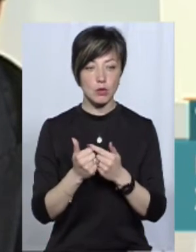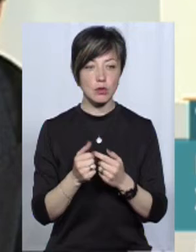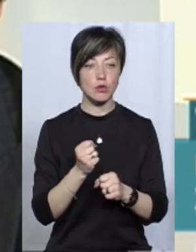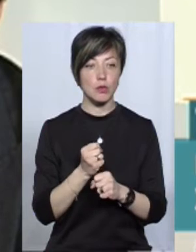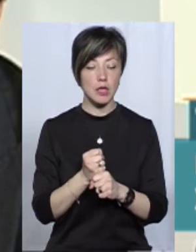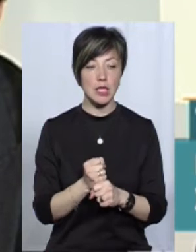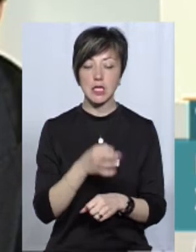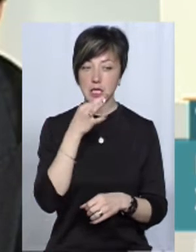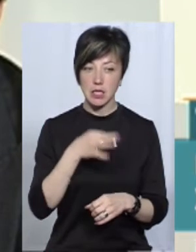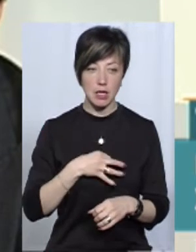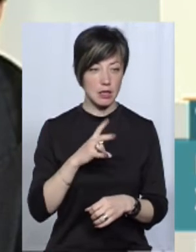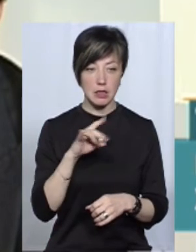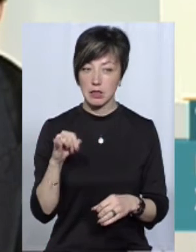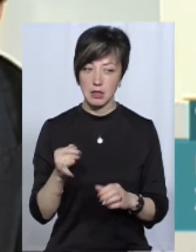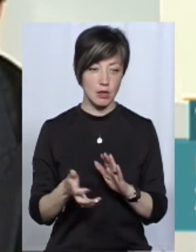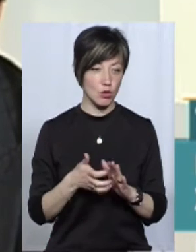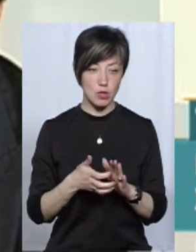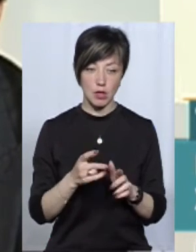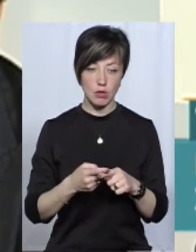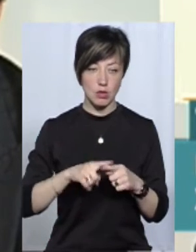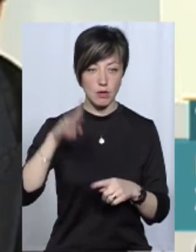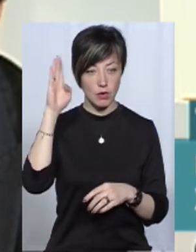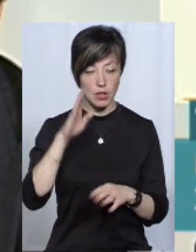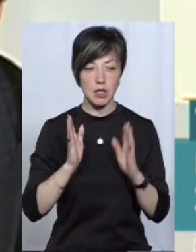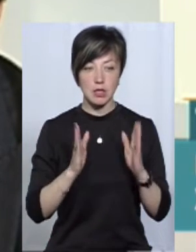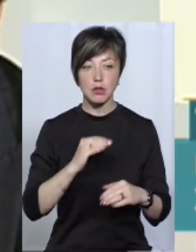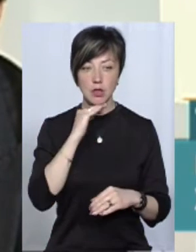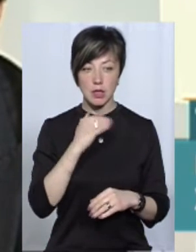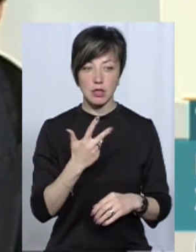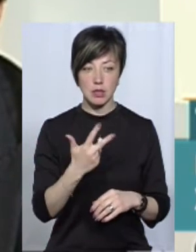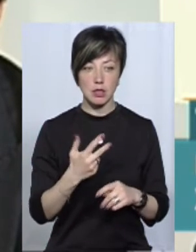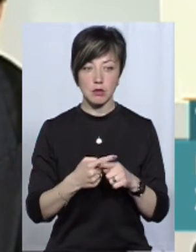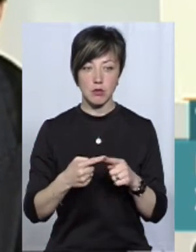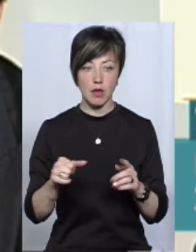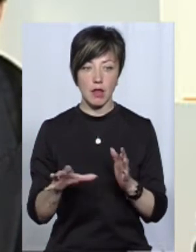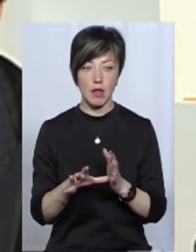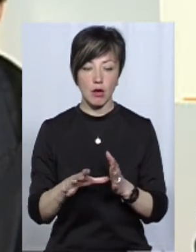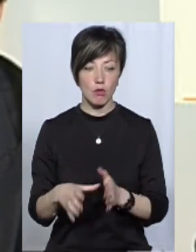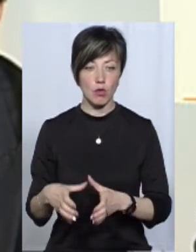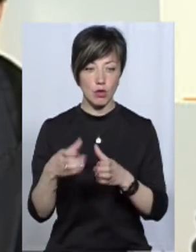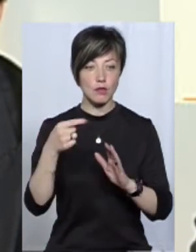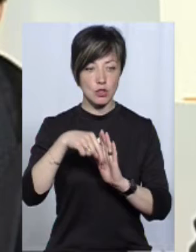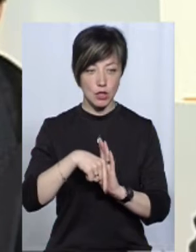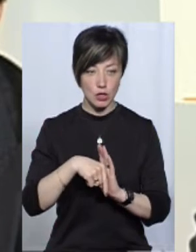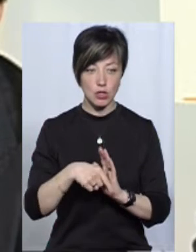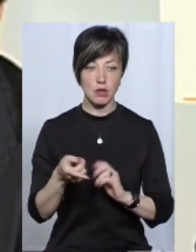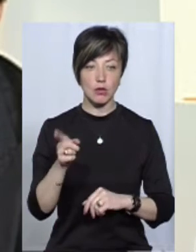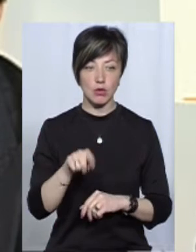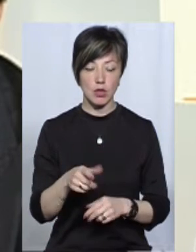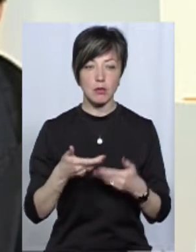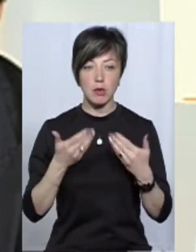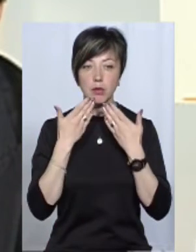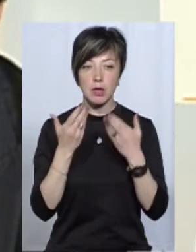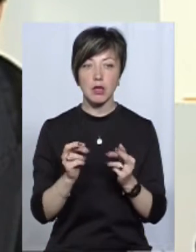зробили розрахунок і сказали, що ні, недостатньо цієї кількості, тільки достатньо для трьох з половиною енергоблоків. Значить, тоді ми